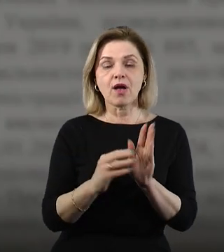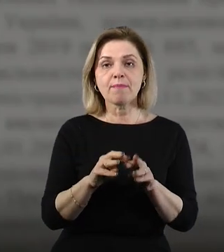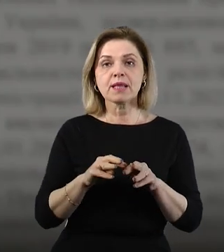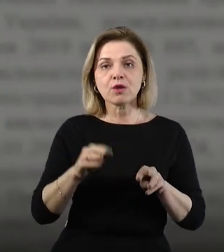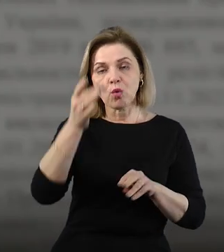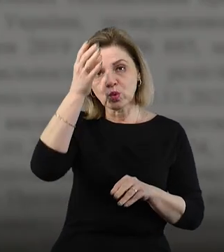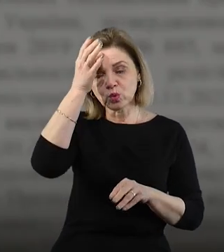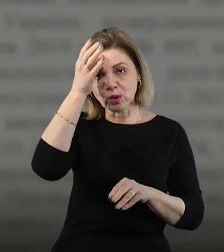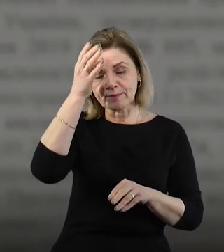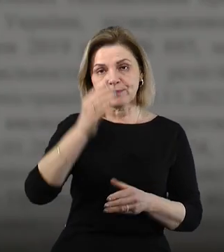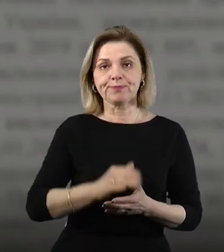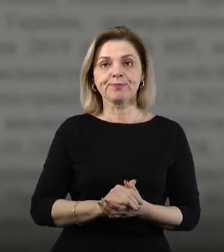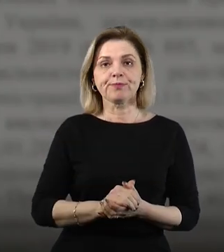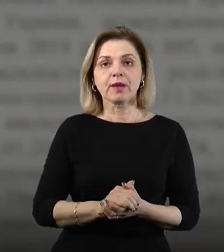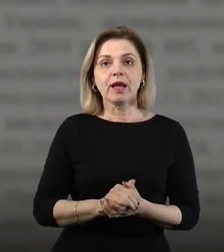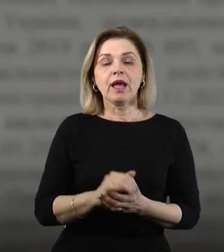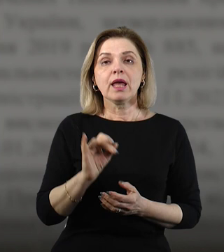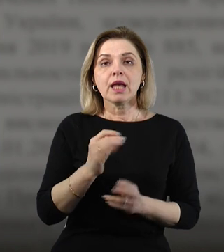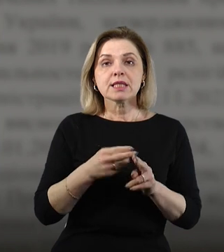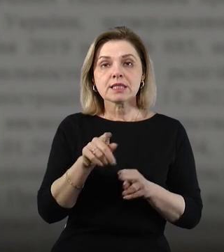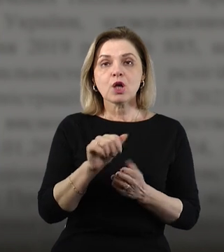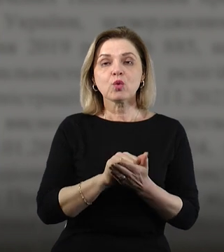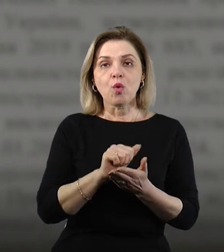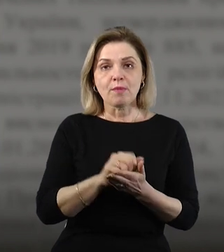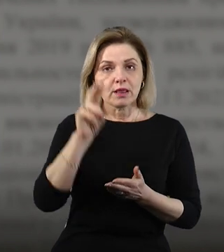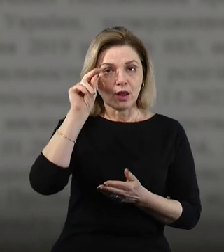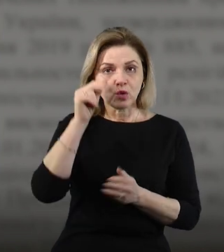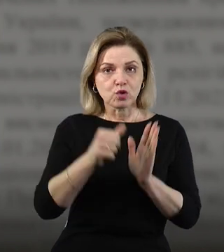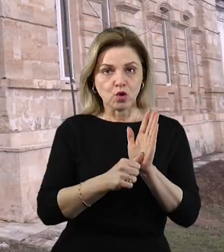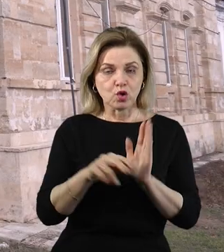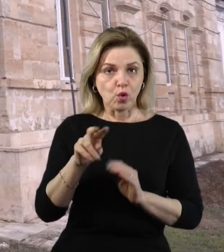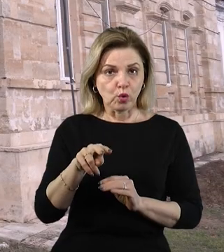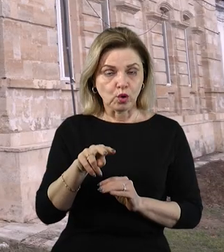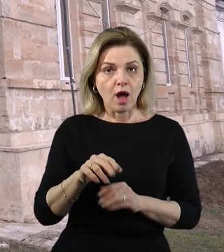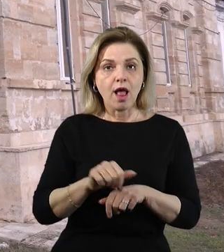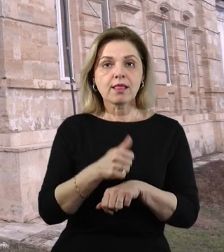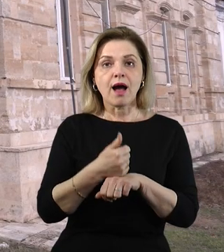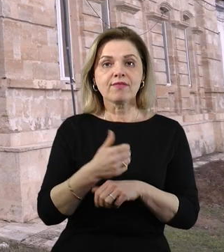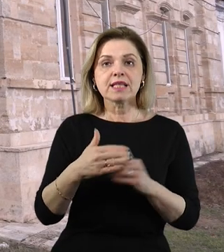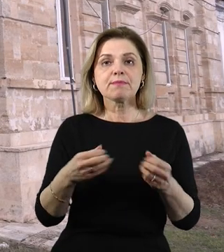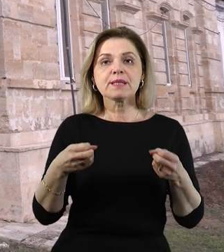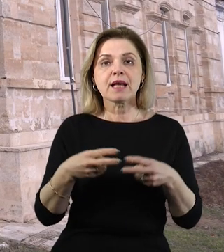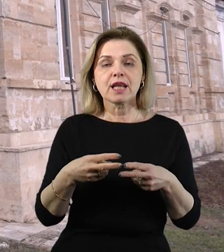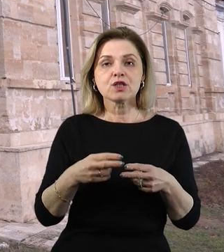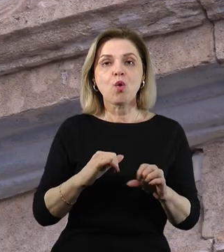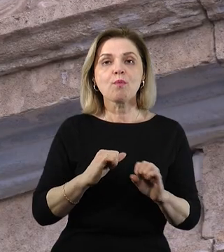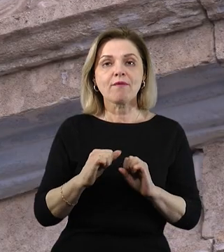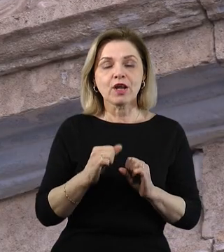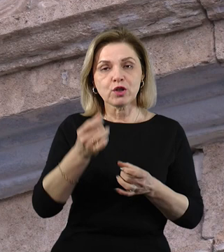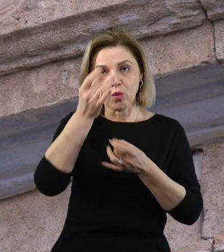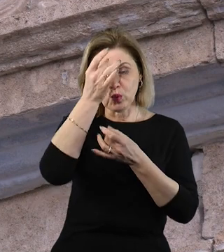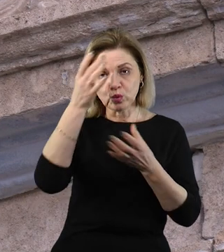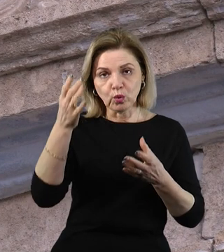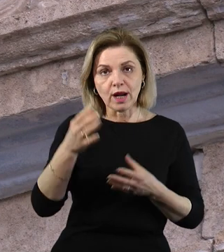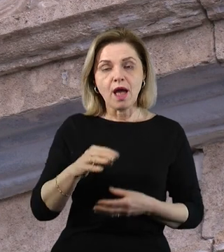Міністерства культури та інформаційної політики України, документ датований 6 лютого. Головний спеціаліст управління культури, національностей та